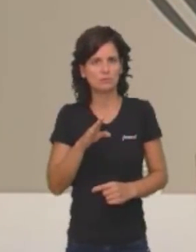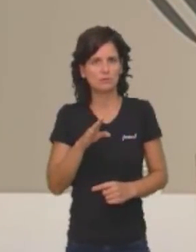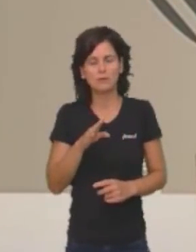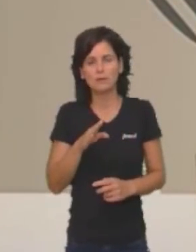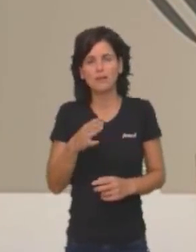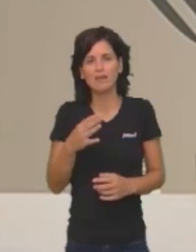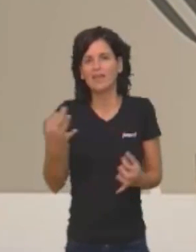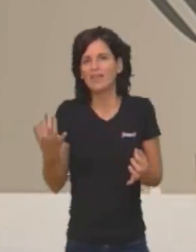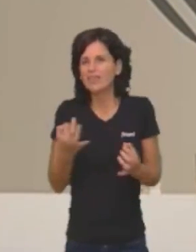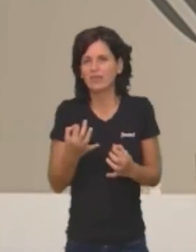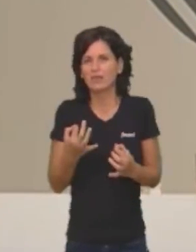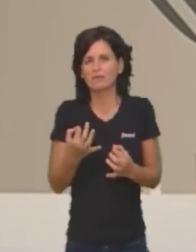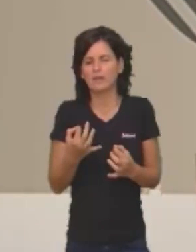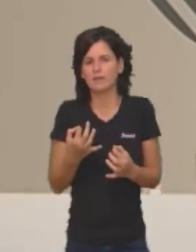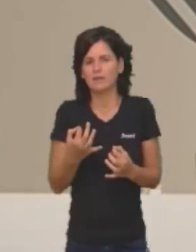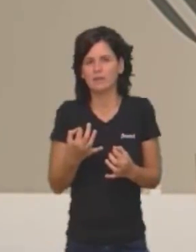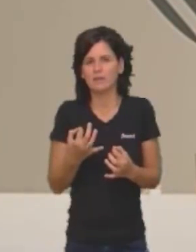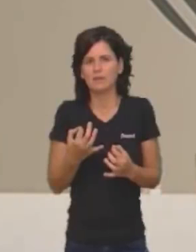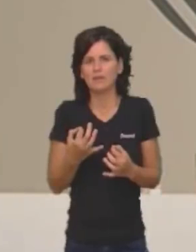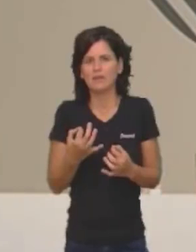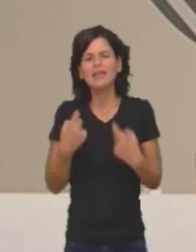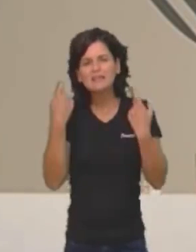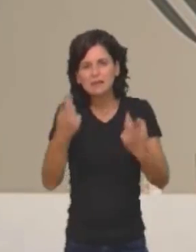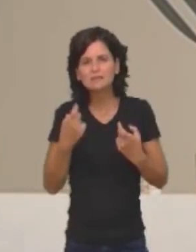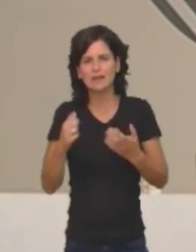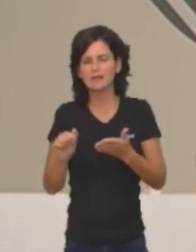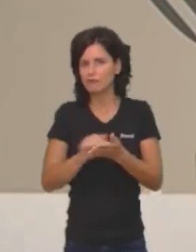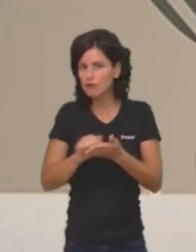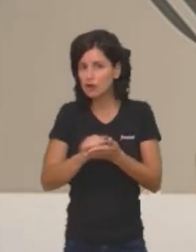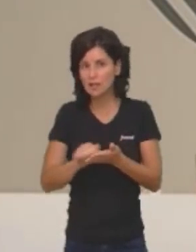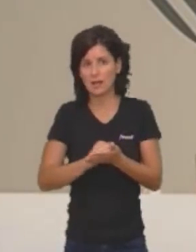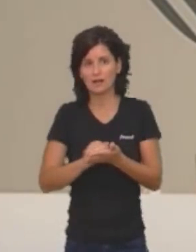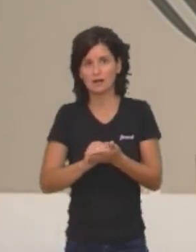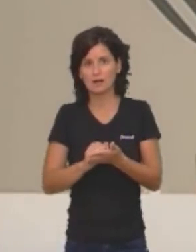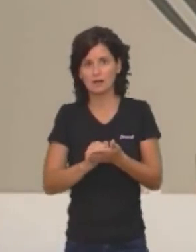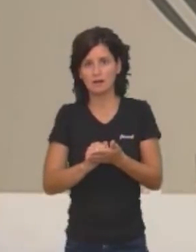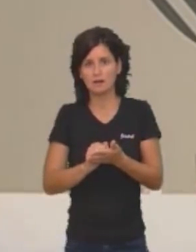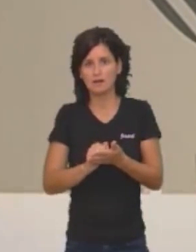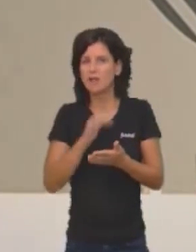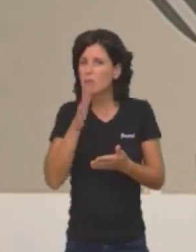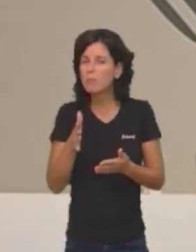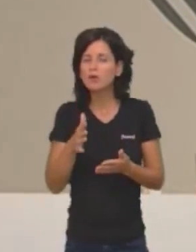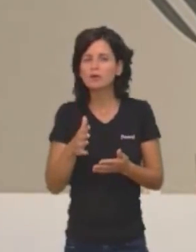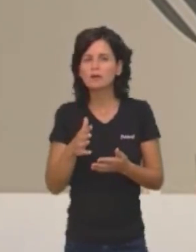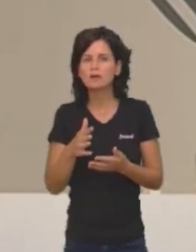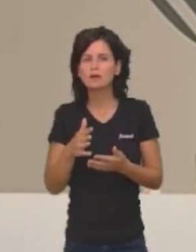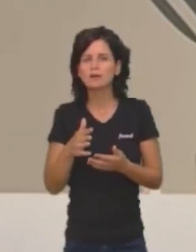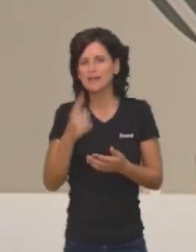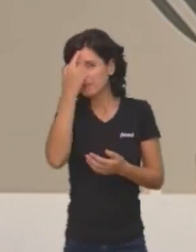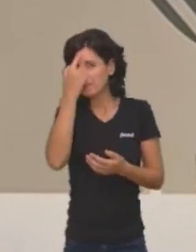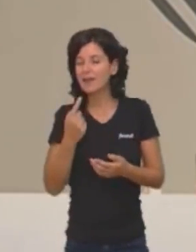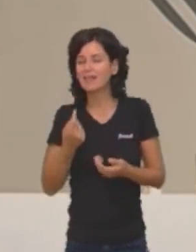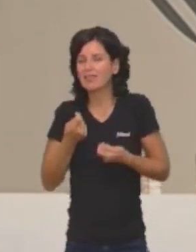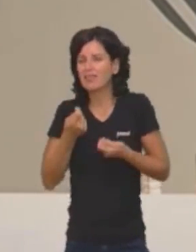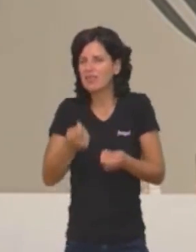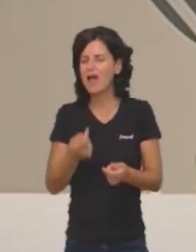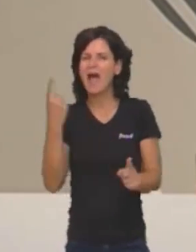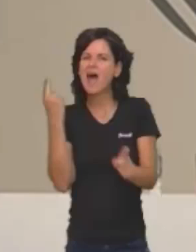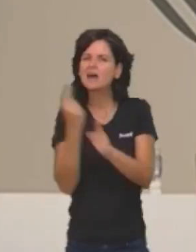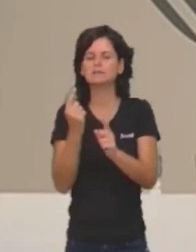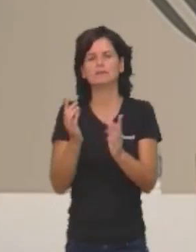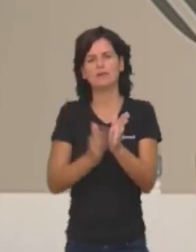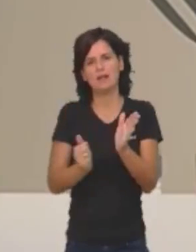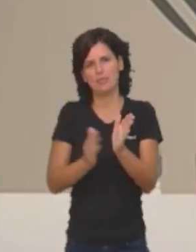practicar un antivalencianisme profund. Crec que és profundament antivalenciar la imatge